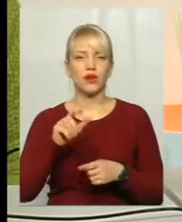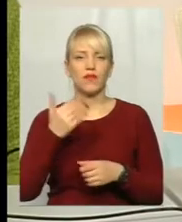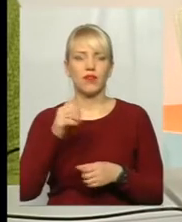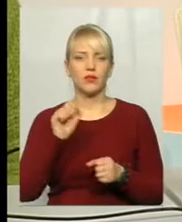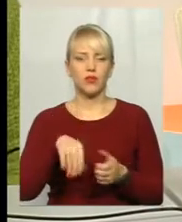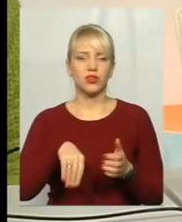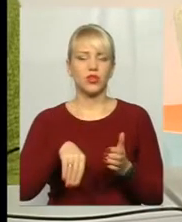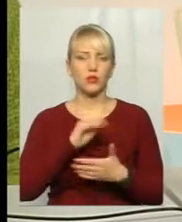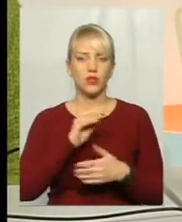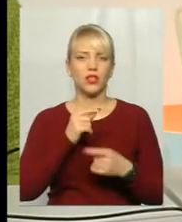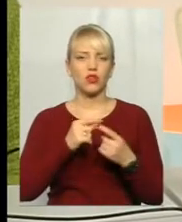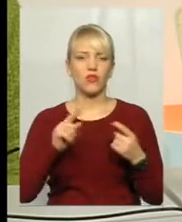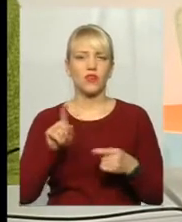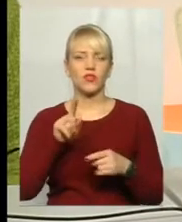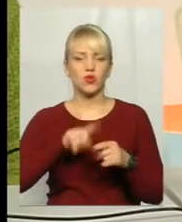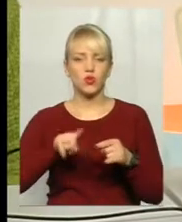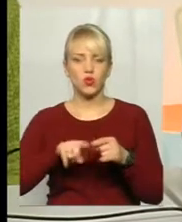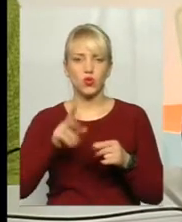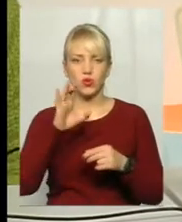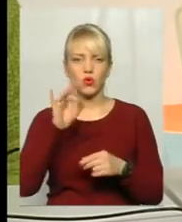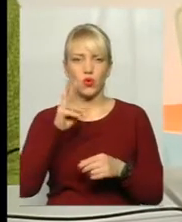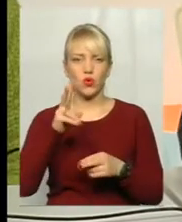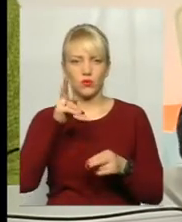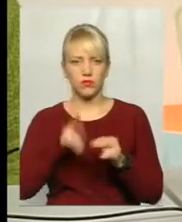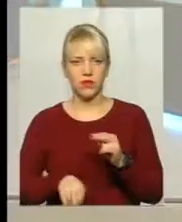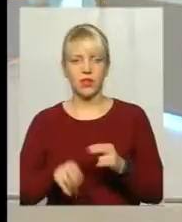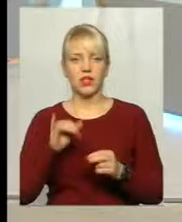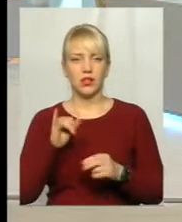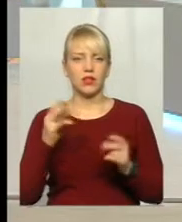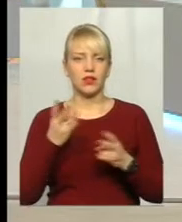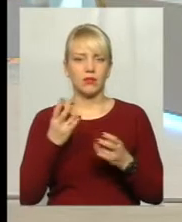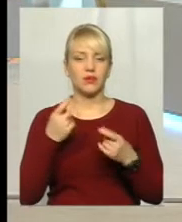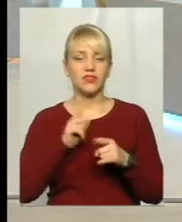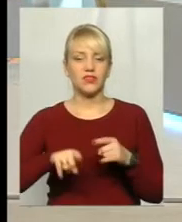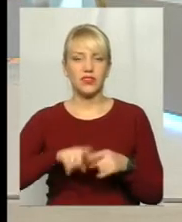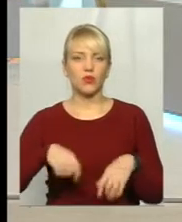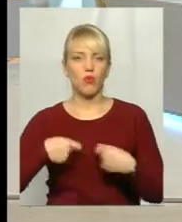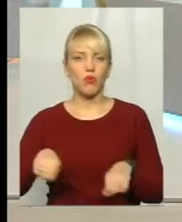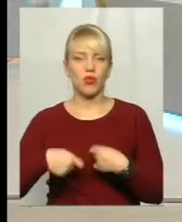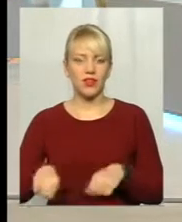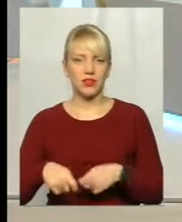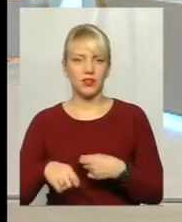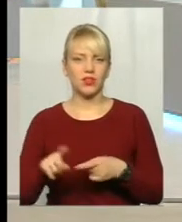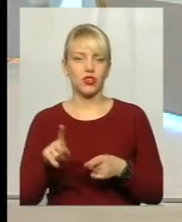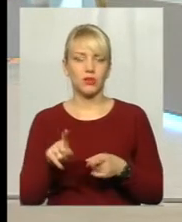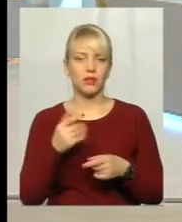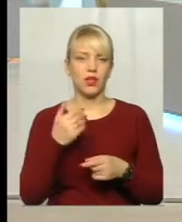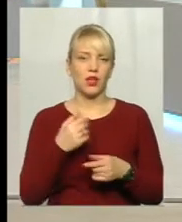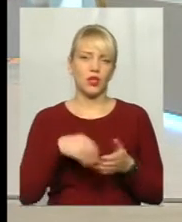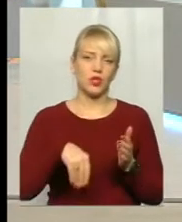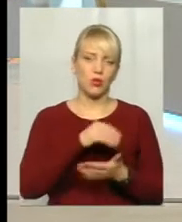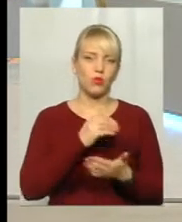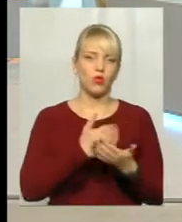терміном придатності, який вже давно як вийшов, і їм треба просто його продати, для того, щоб закупити новий товар.